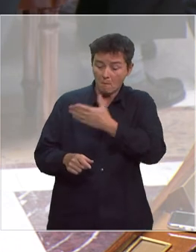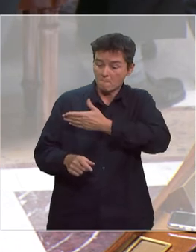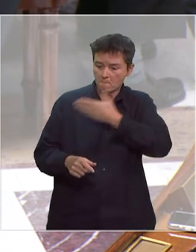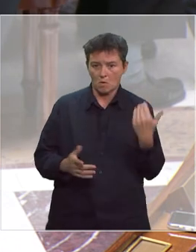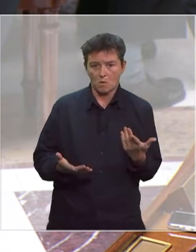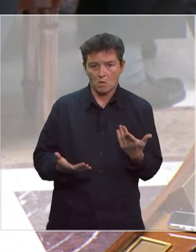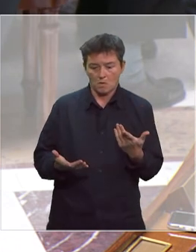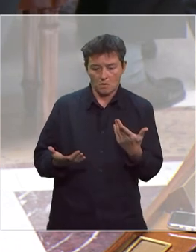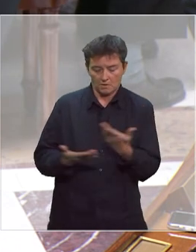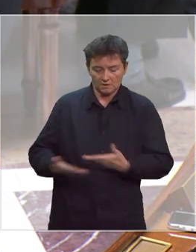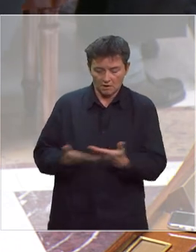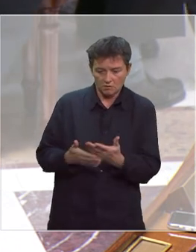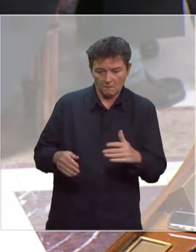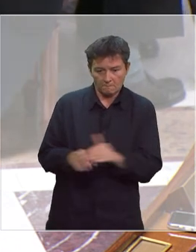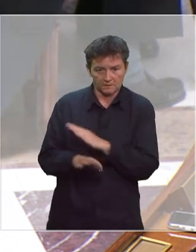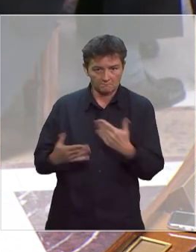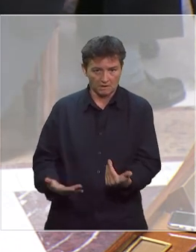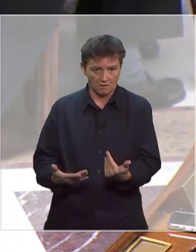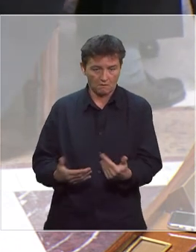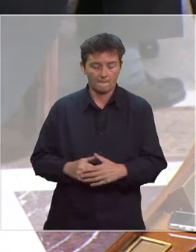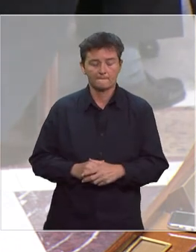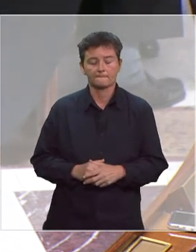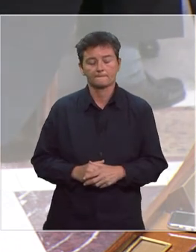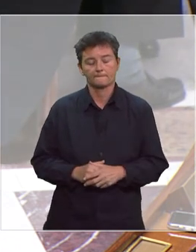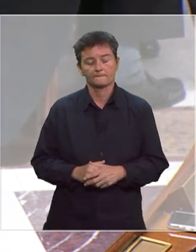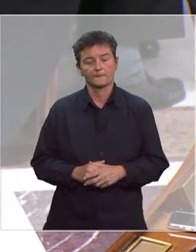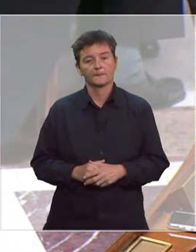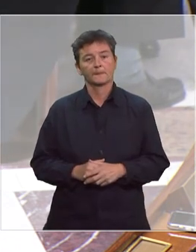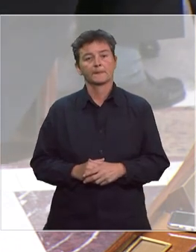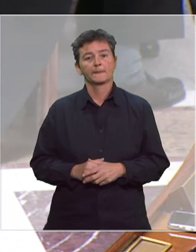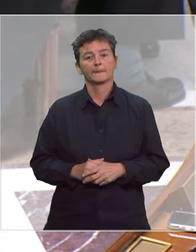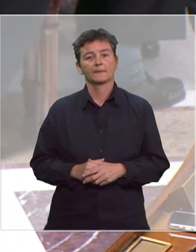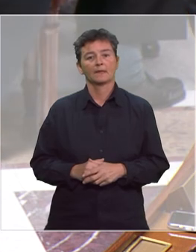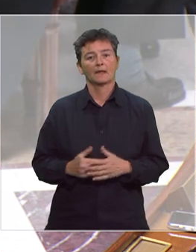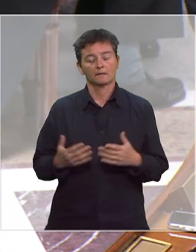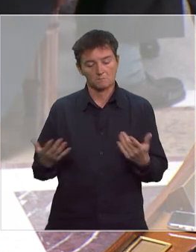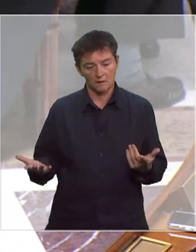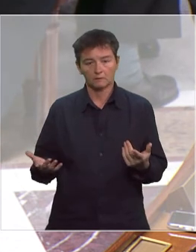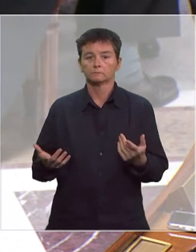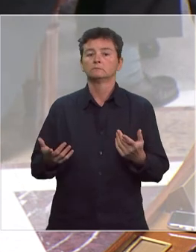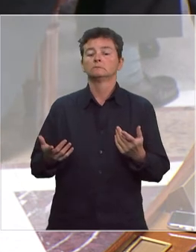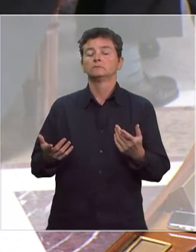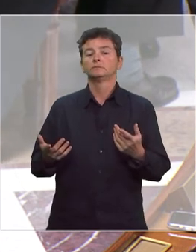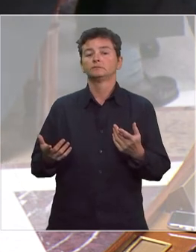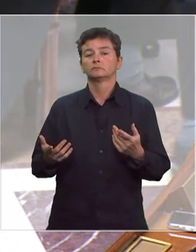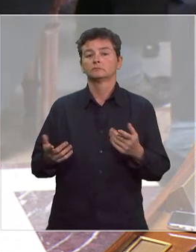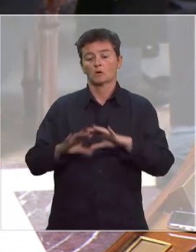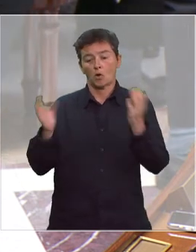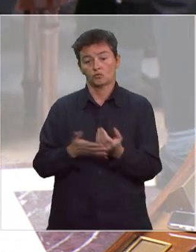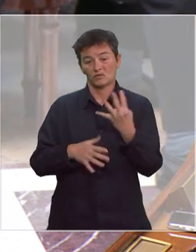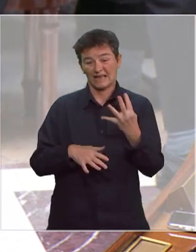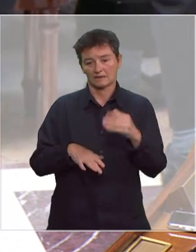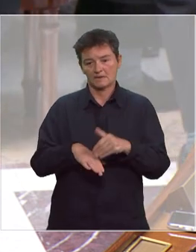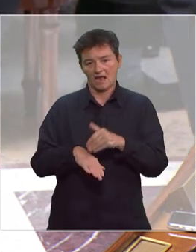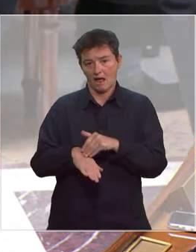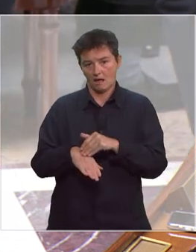de cette chose absolument exceptionnelle qui est en train de leur arriver. Au-delà,'est effectivement 4 milliards d'euros